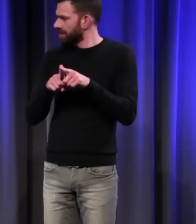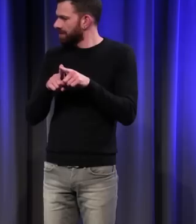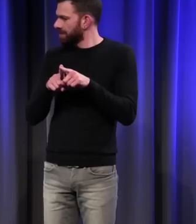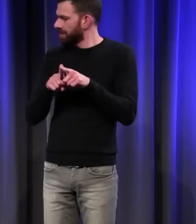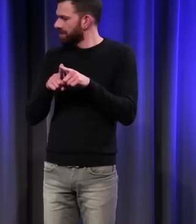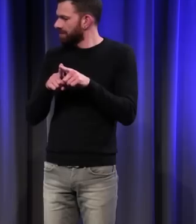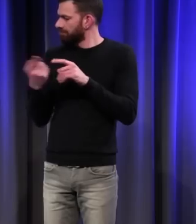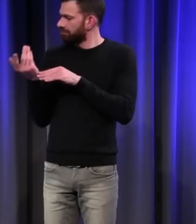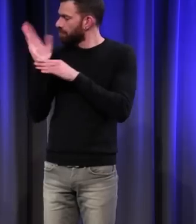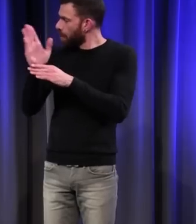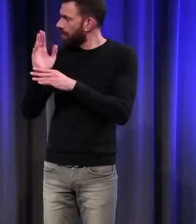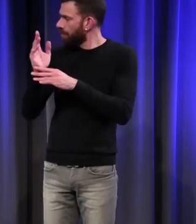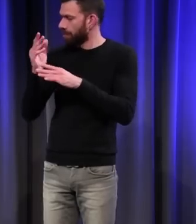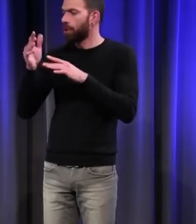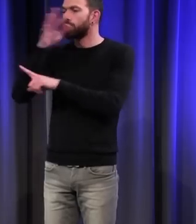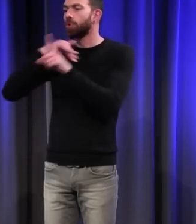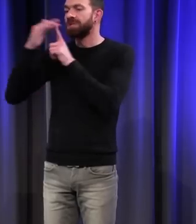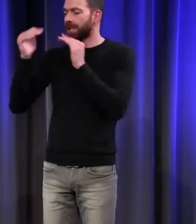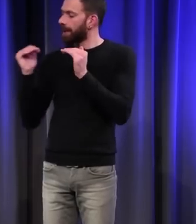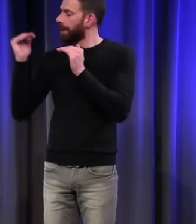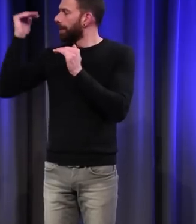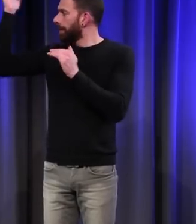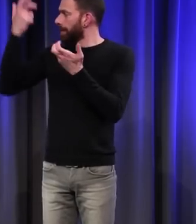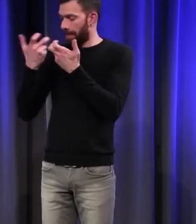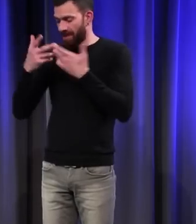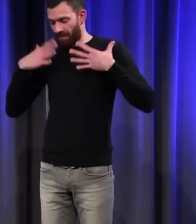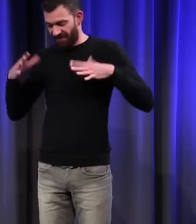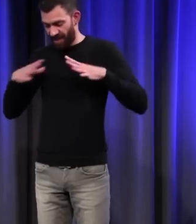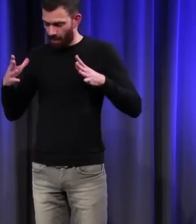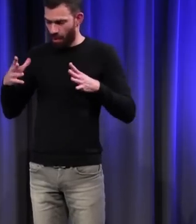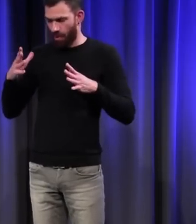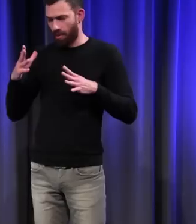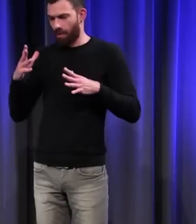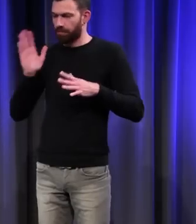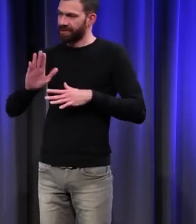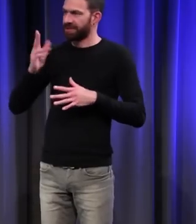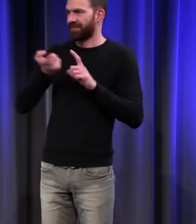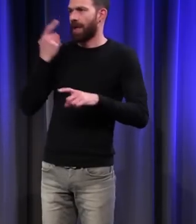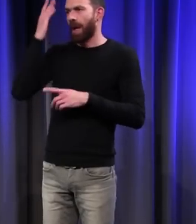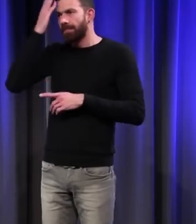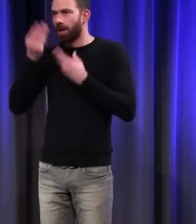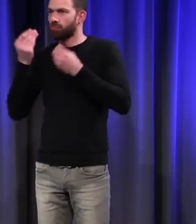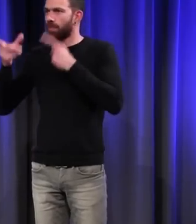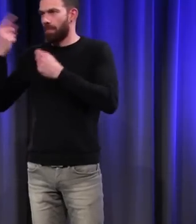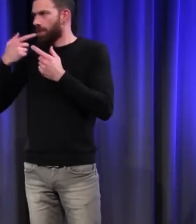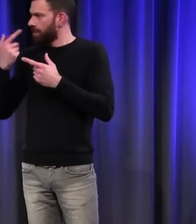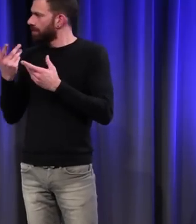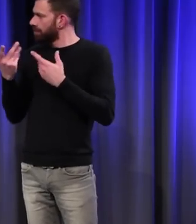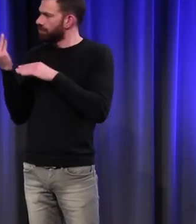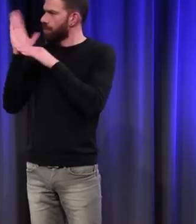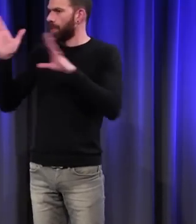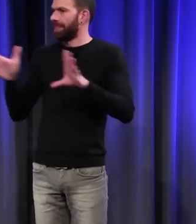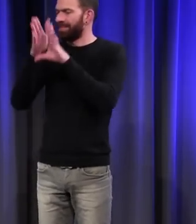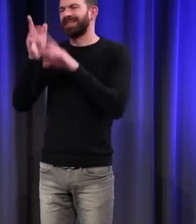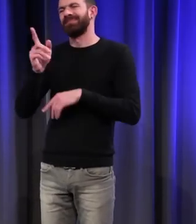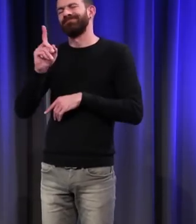vêtement reflétait aussi l'état auquel on appartenait. C'est plutôt le